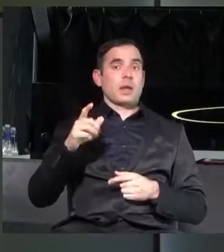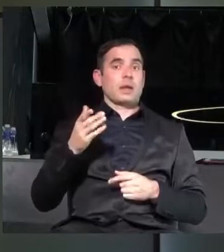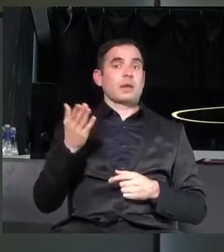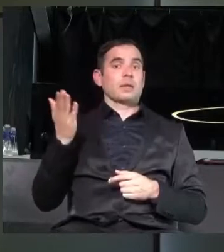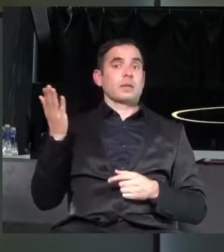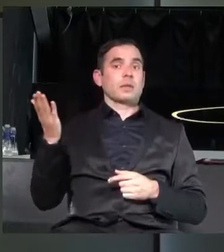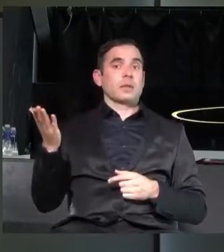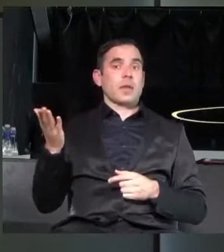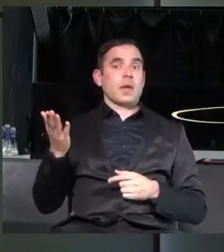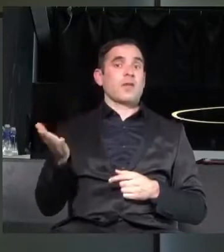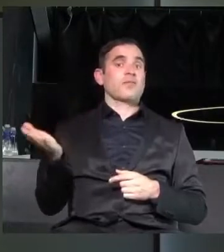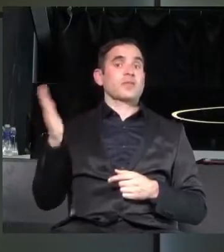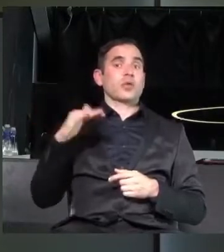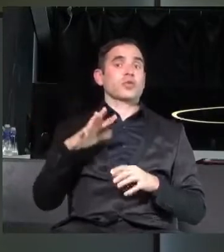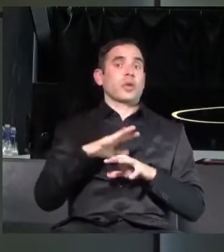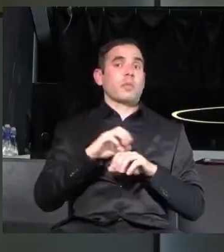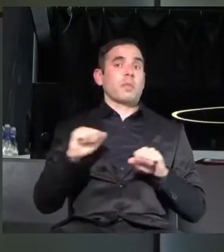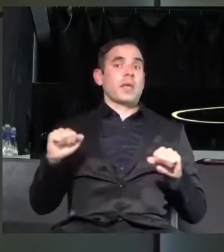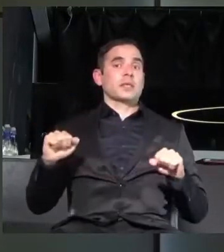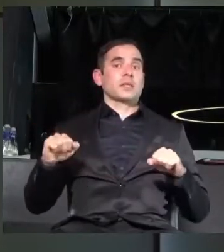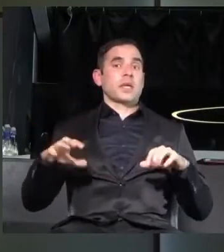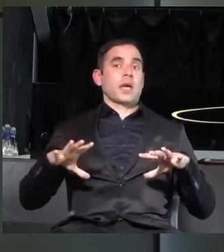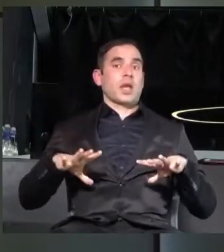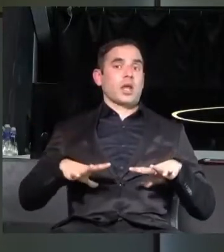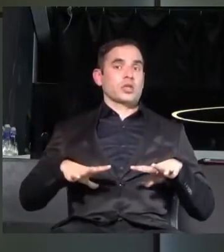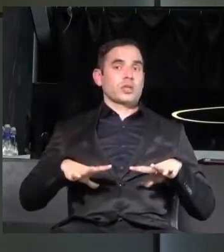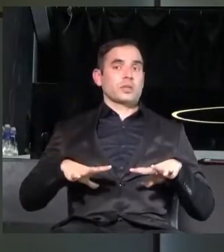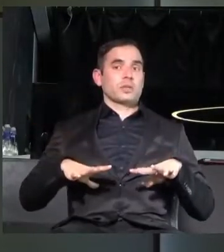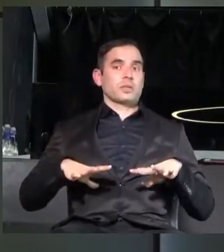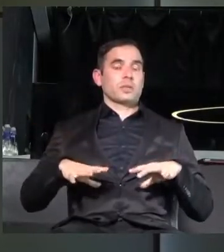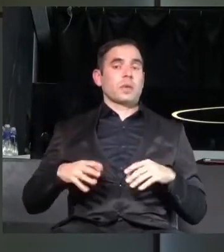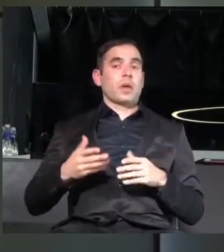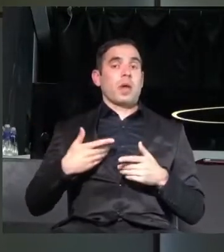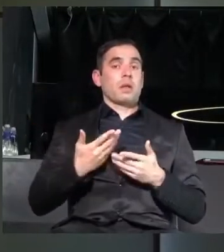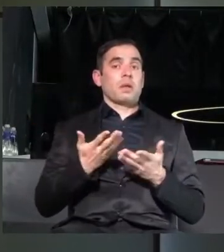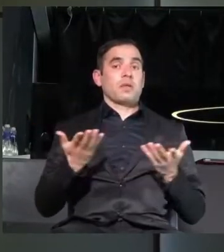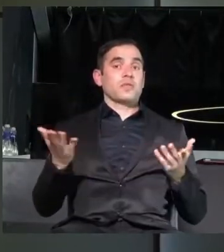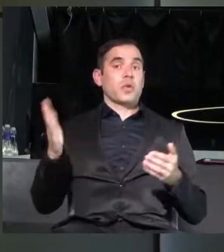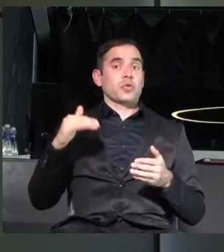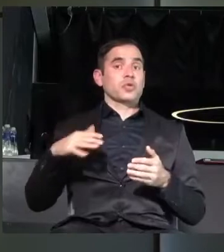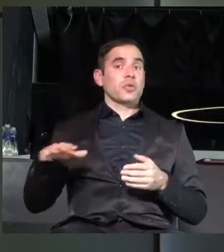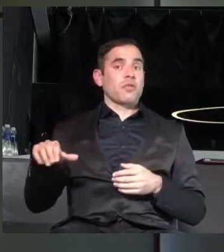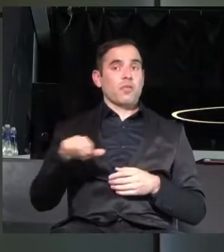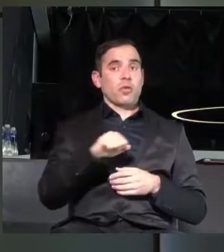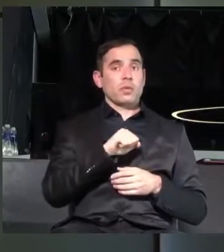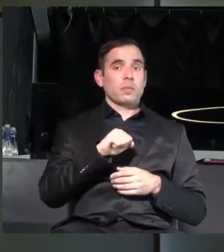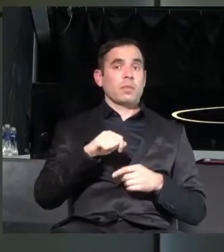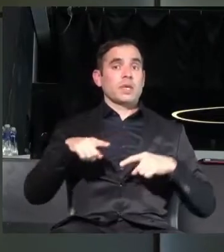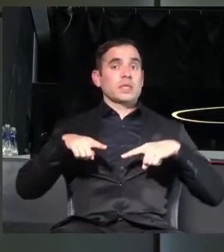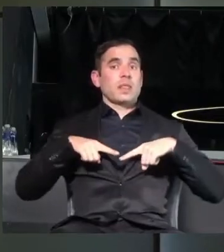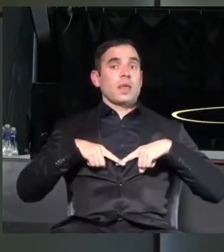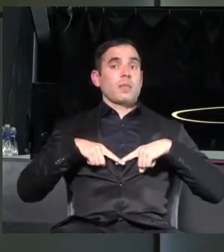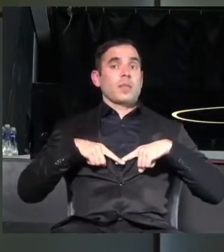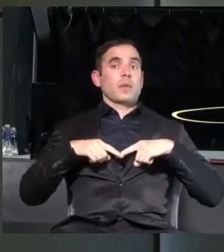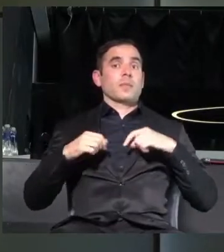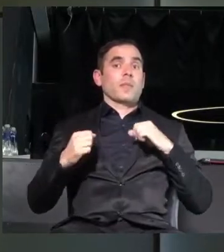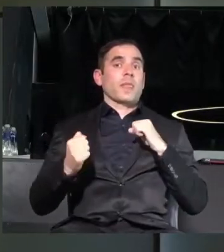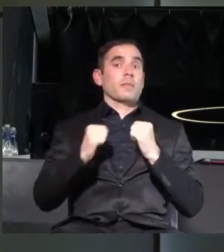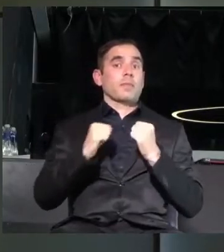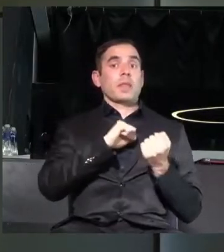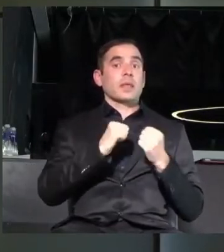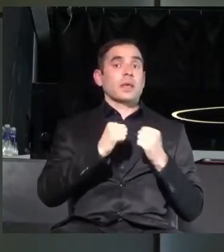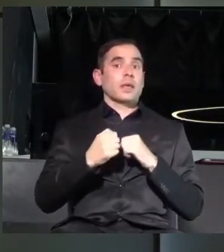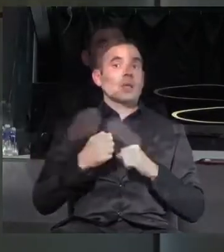все още е безгражданство. А ние все още водим съдебни битки, за да докажем